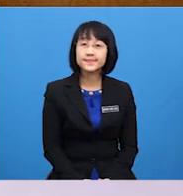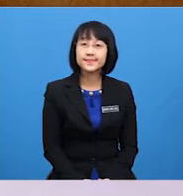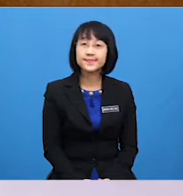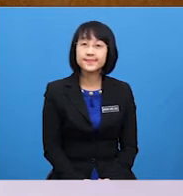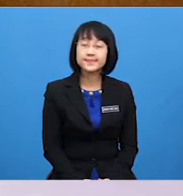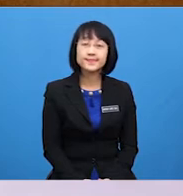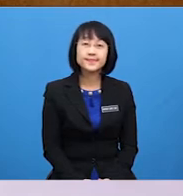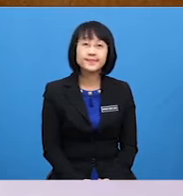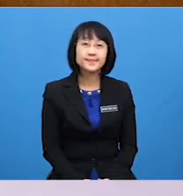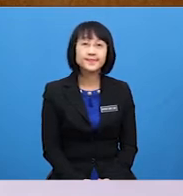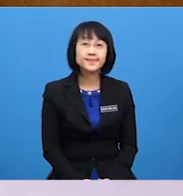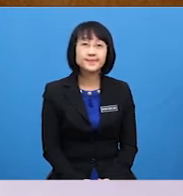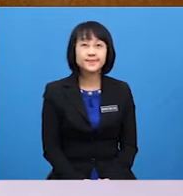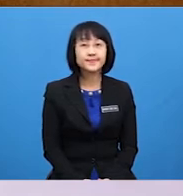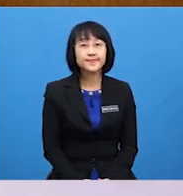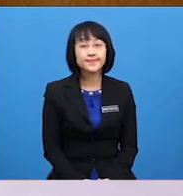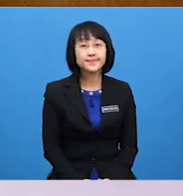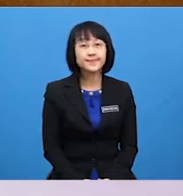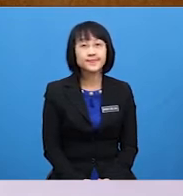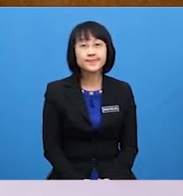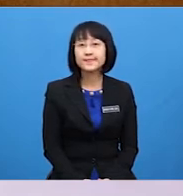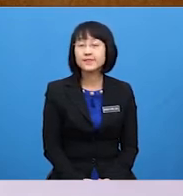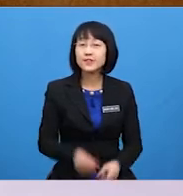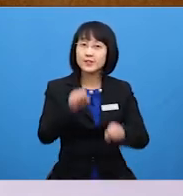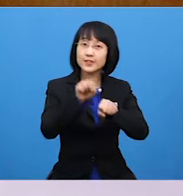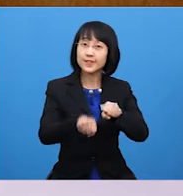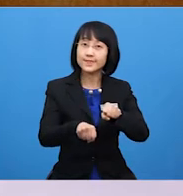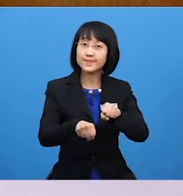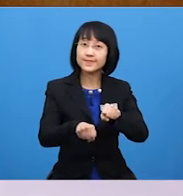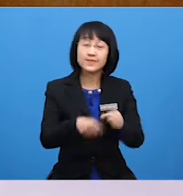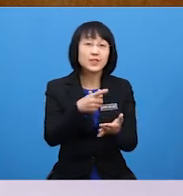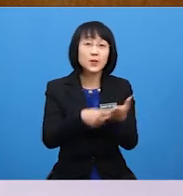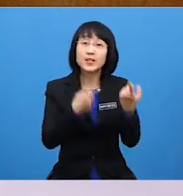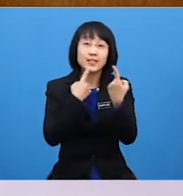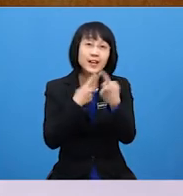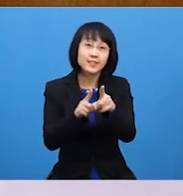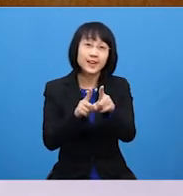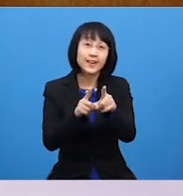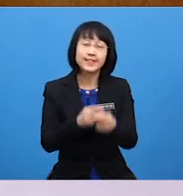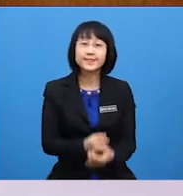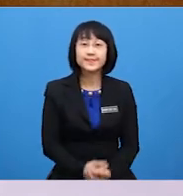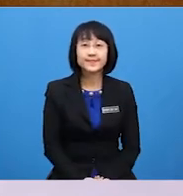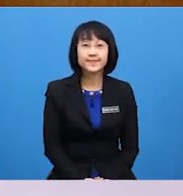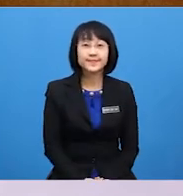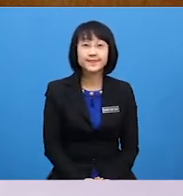Farmer So What's the answer?